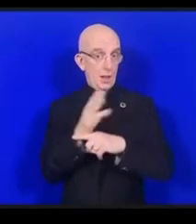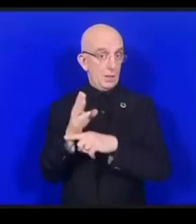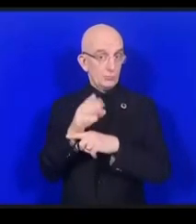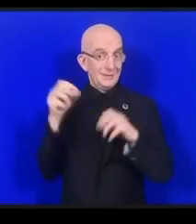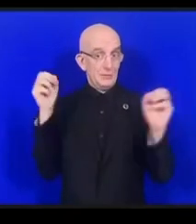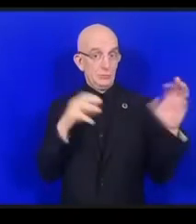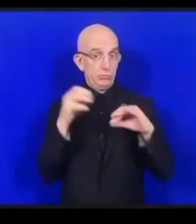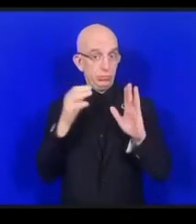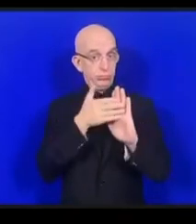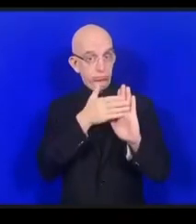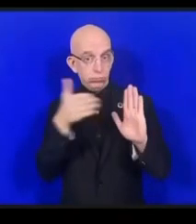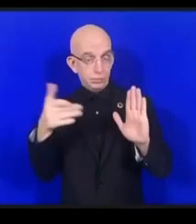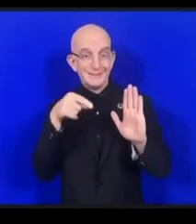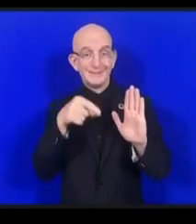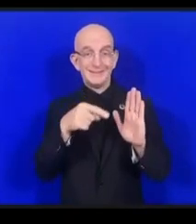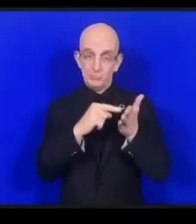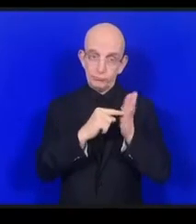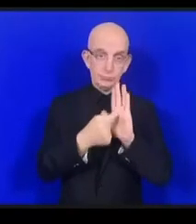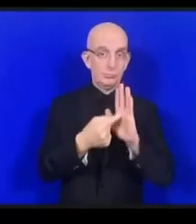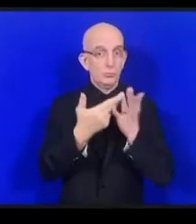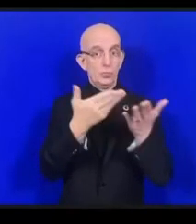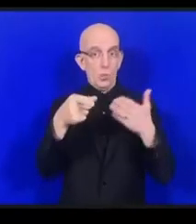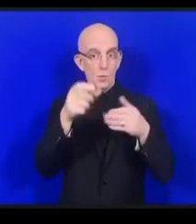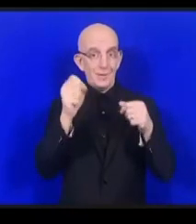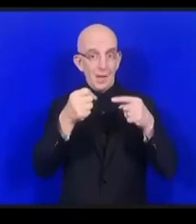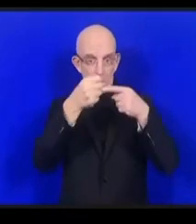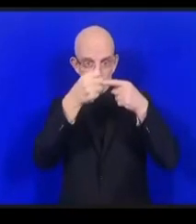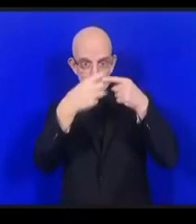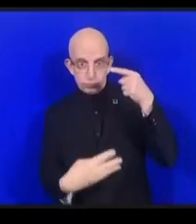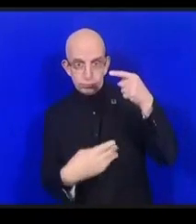la séquence mais oui madame vous avez la parole devant